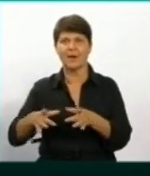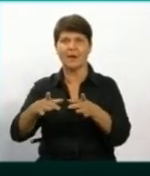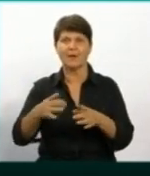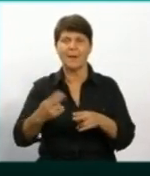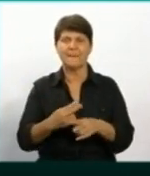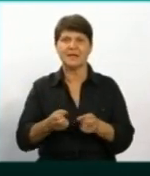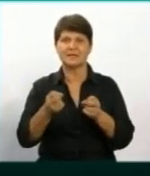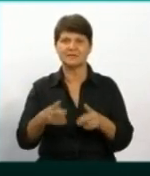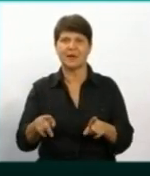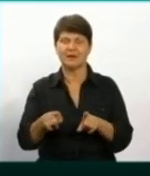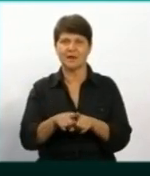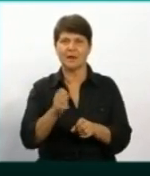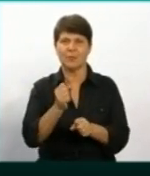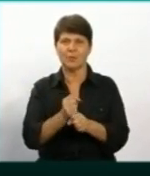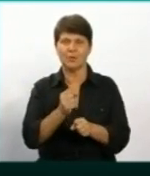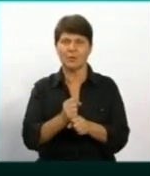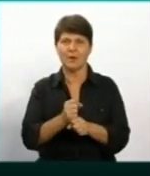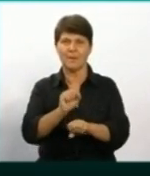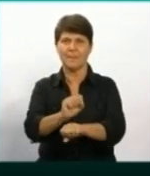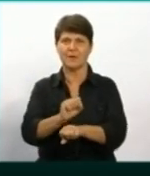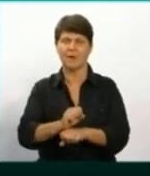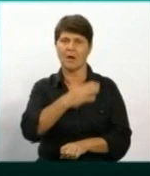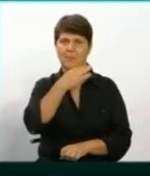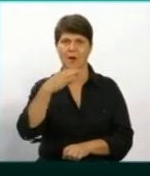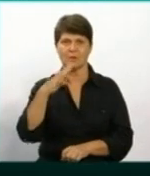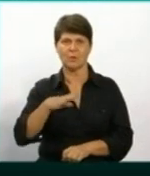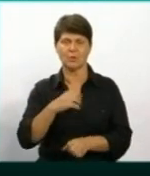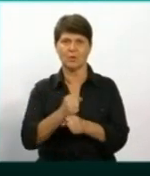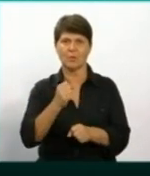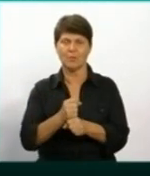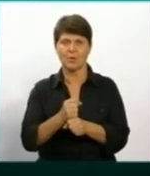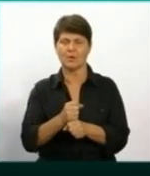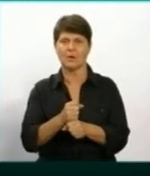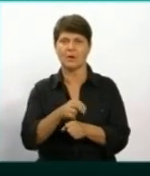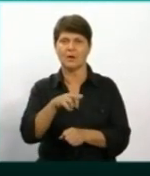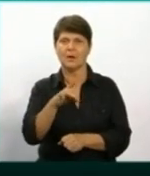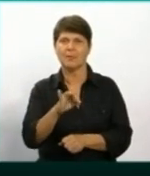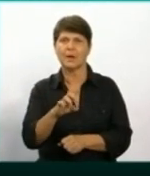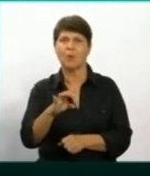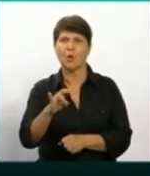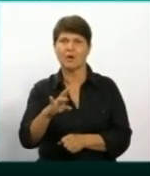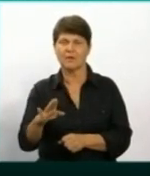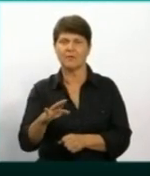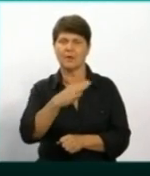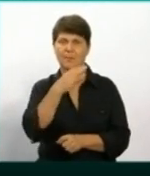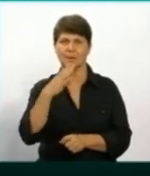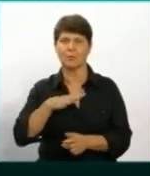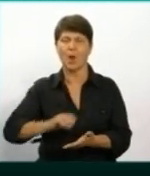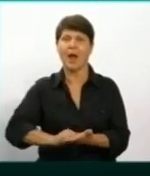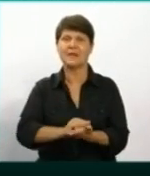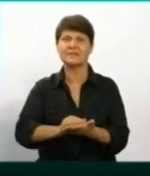такі були підземні роботи, проколи. Дуже багато було зроблено проколів. Крім того, там було асфальтування,